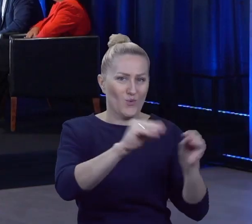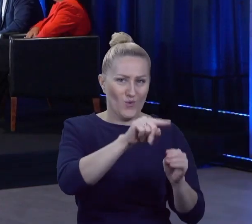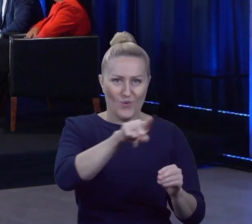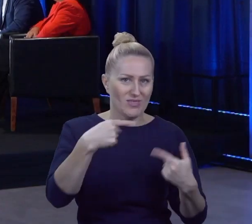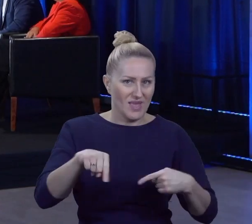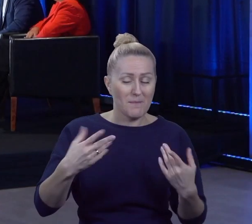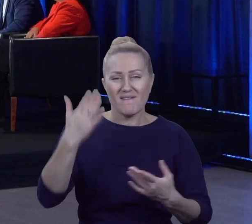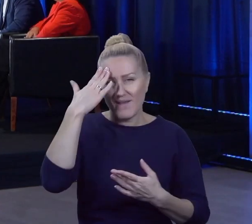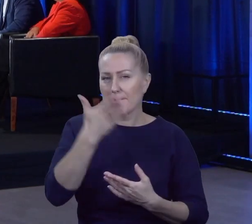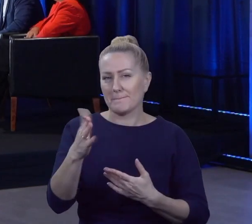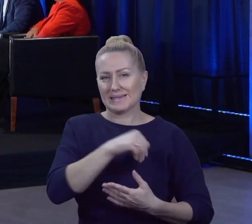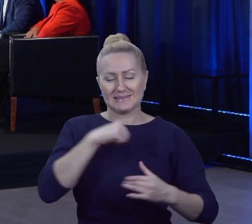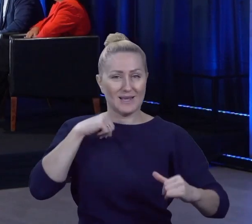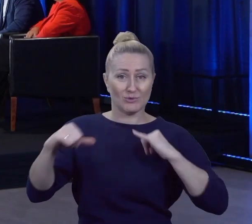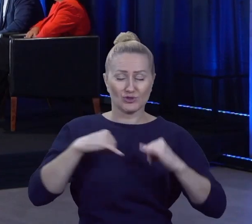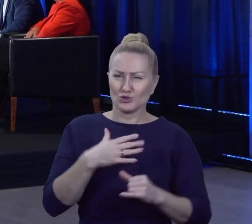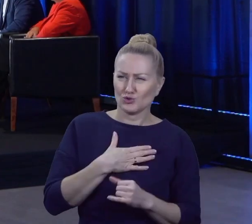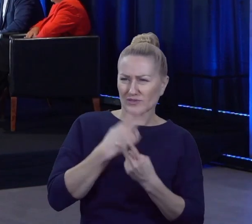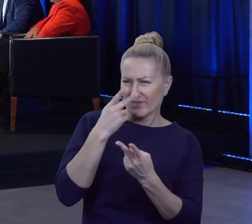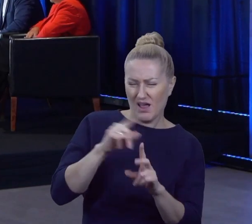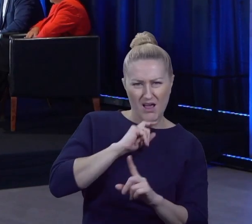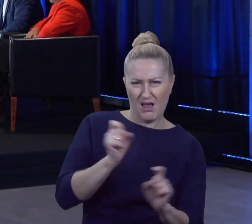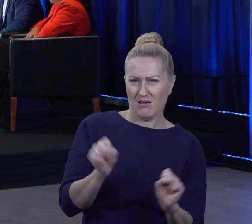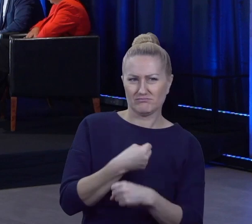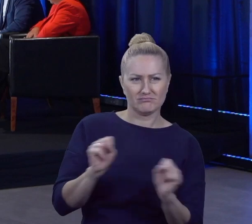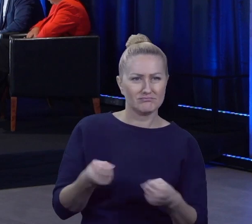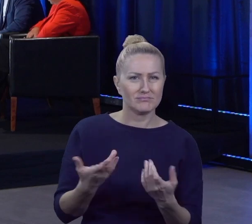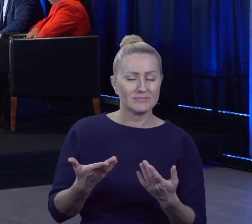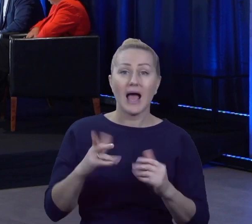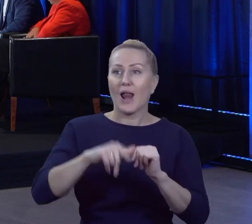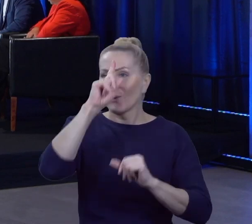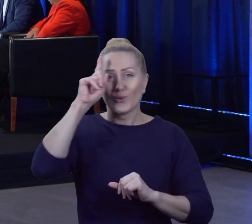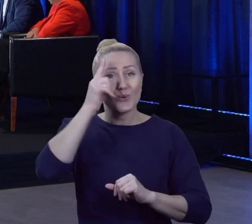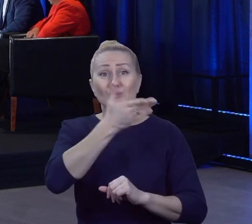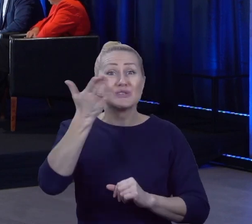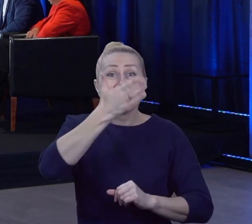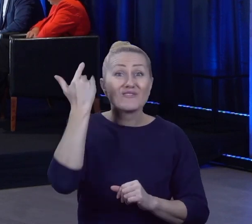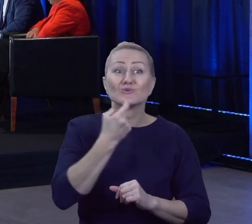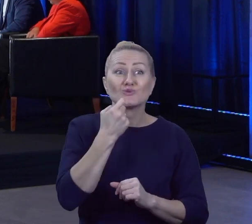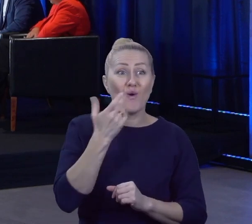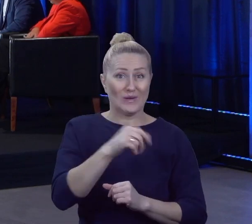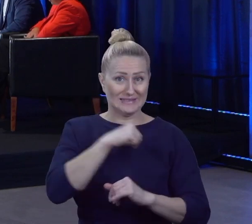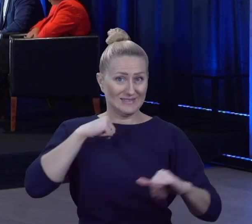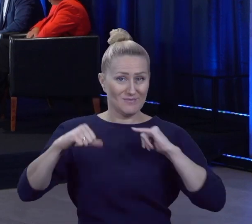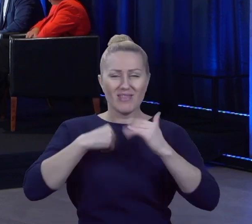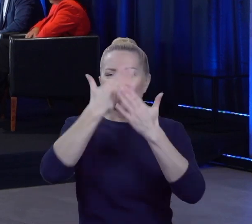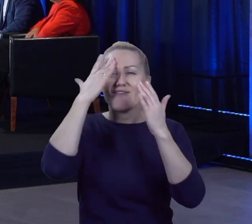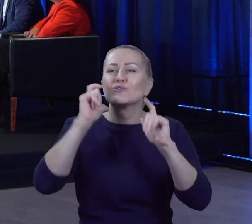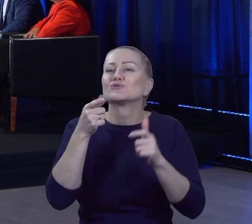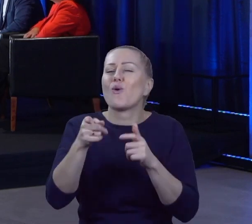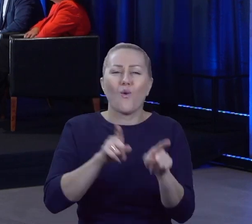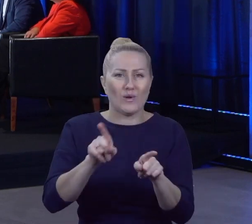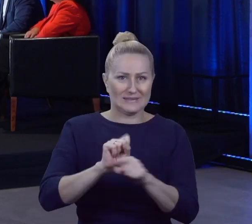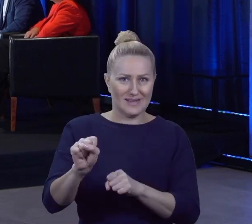samorządowca to może się wydawać nieprawdopodobne, ale ludzie nie wiedzą, czym jest ten samorząd i nie wiedzą, czym się zajmuje. I definiują samorząd jako,